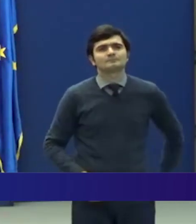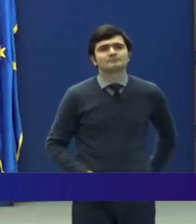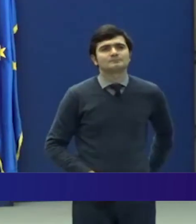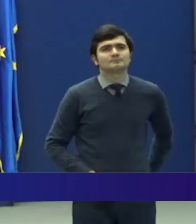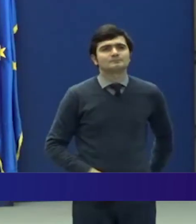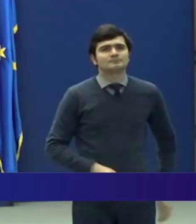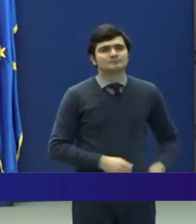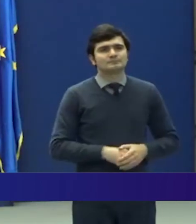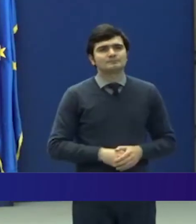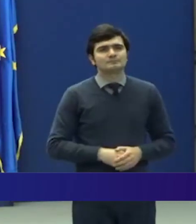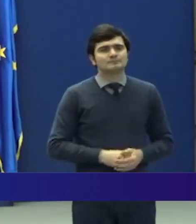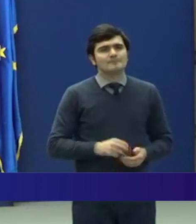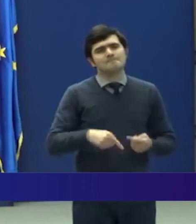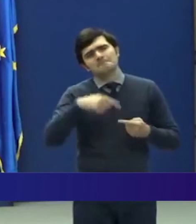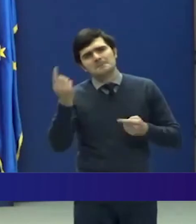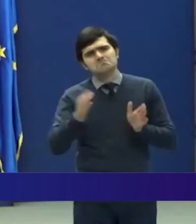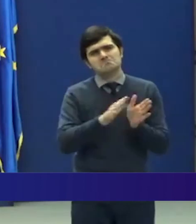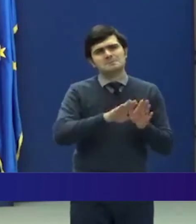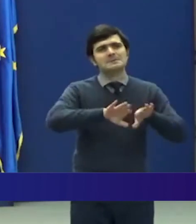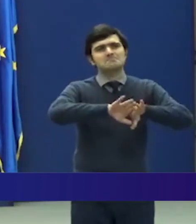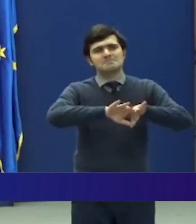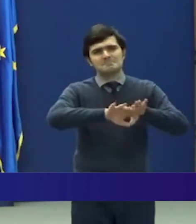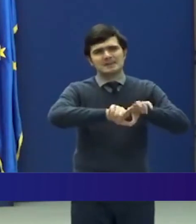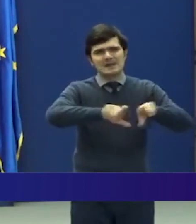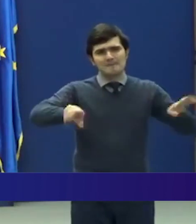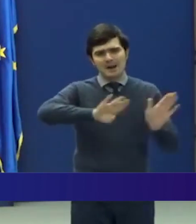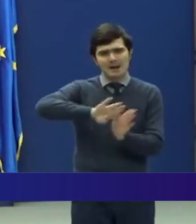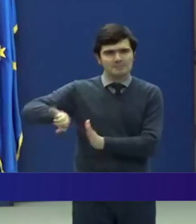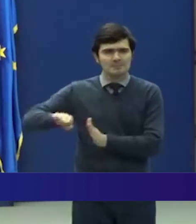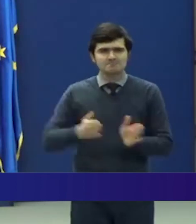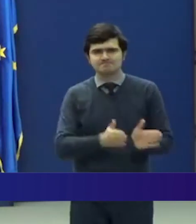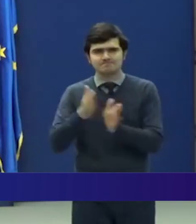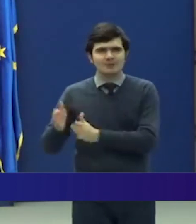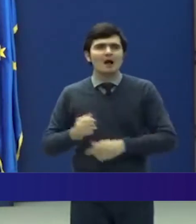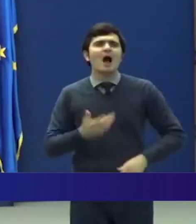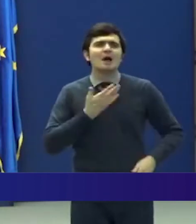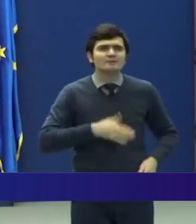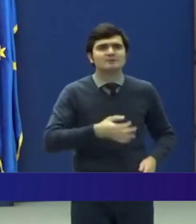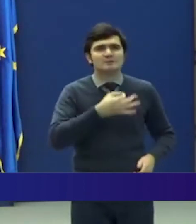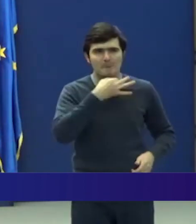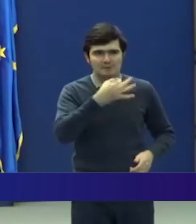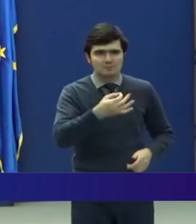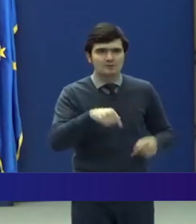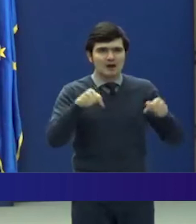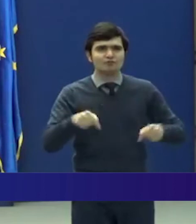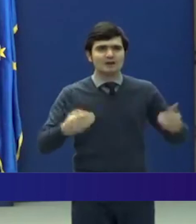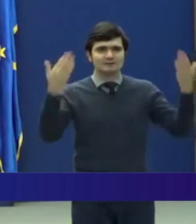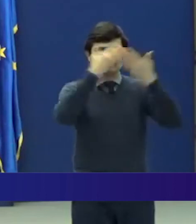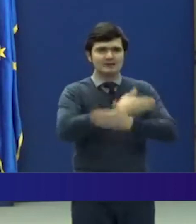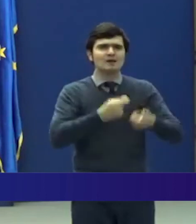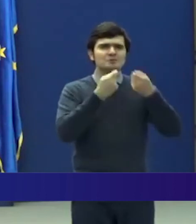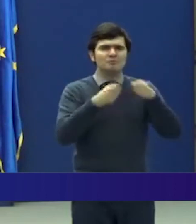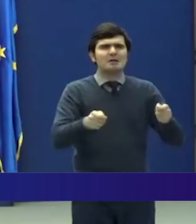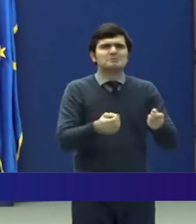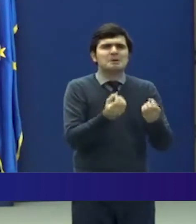În altă ordine de idei, aș dori să vă spun că în această seară toate